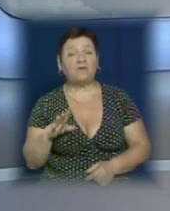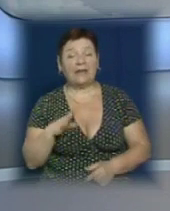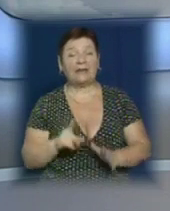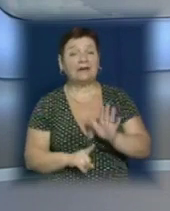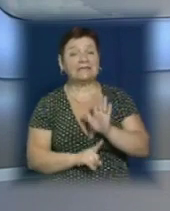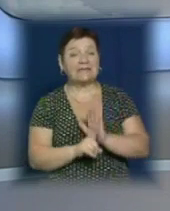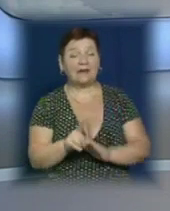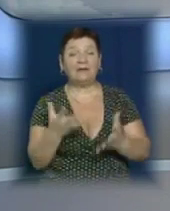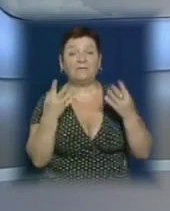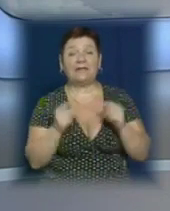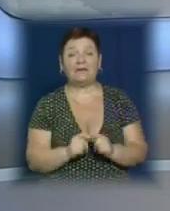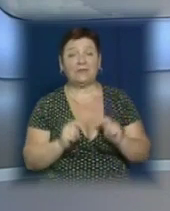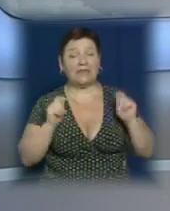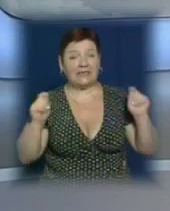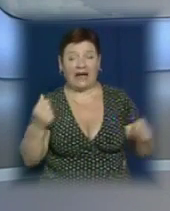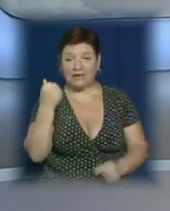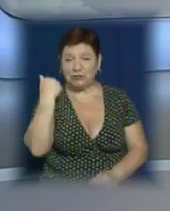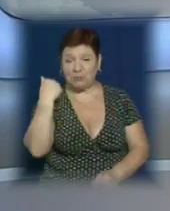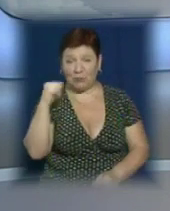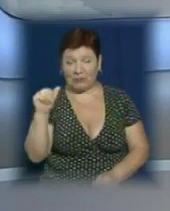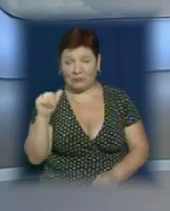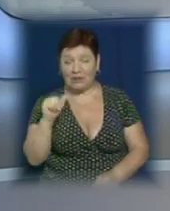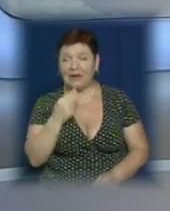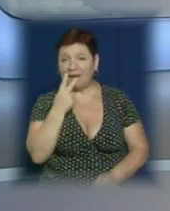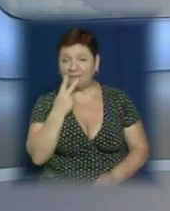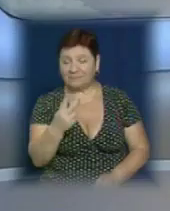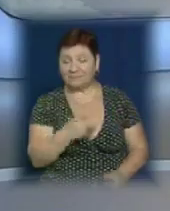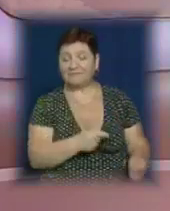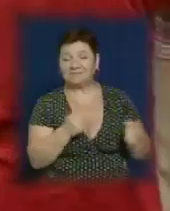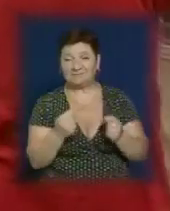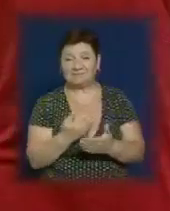старті у день відкриття чемпіонату. І привезла ось такі враження.